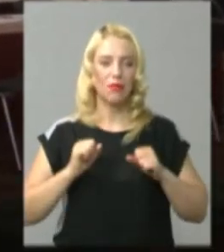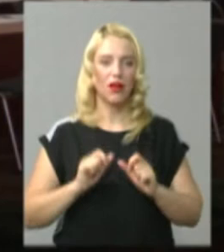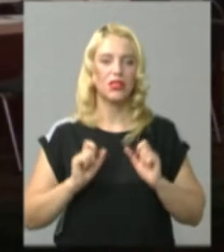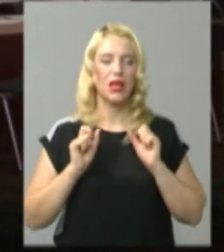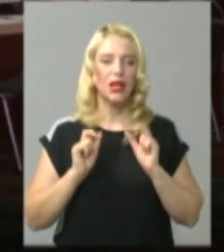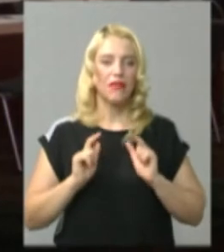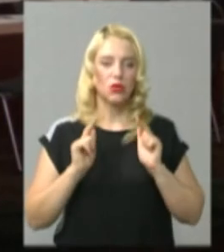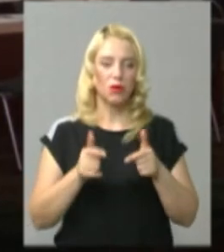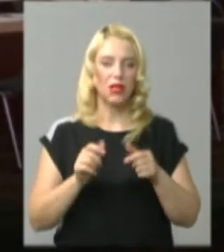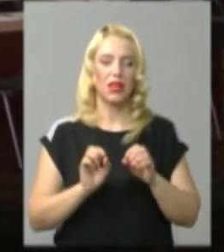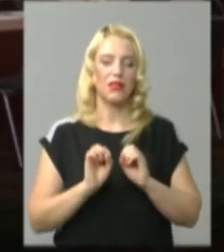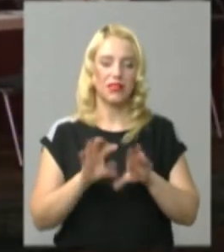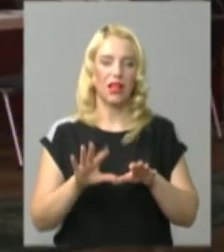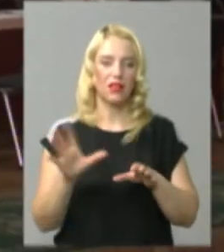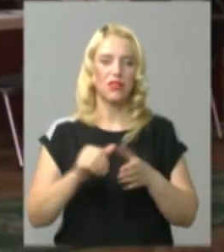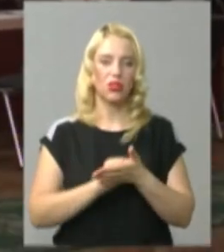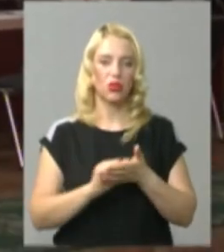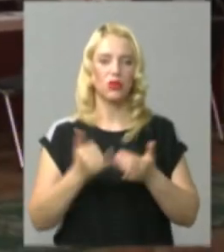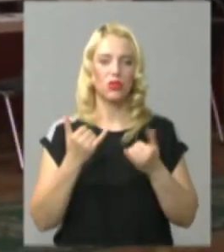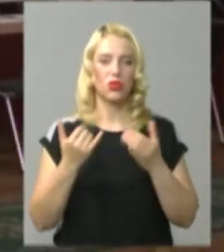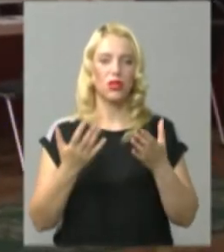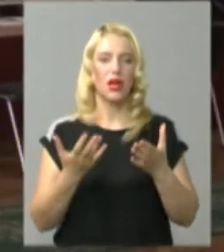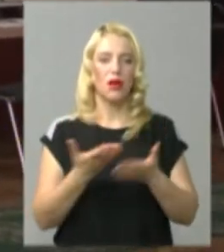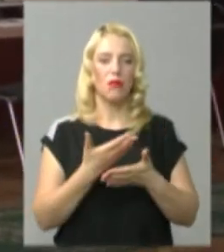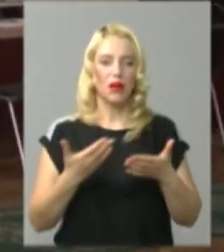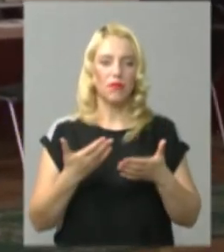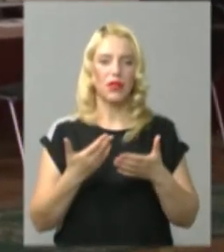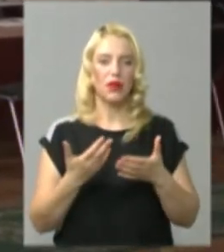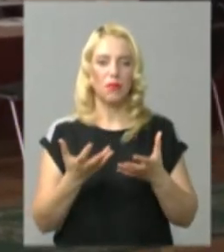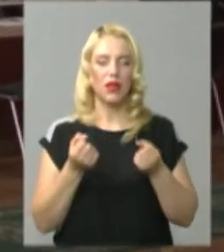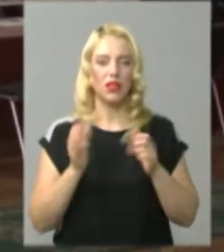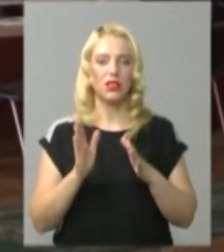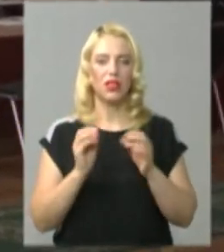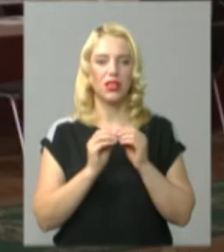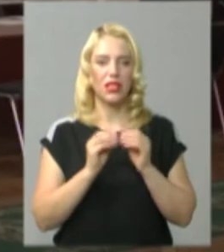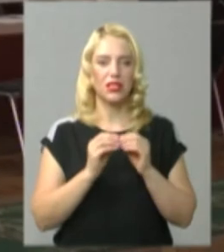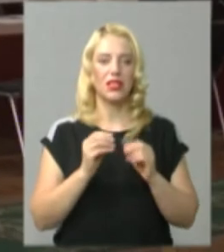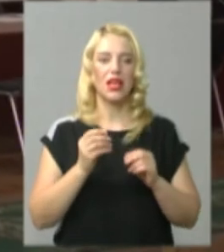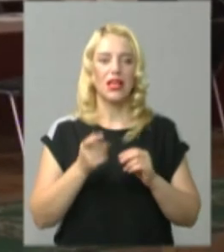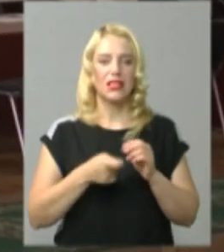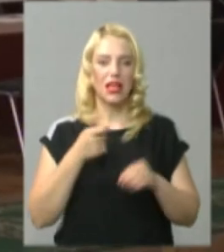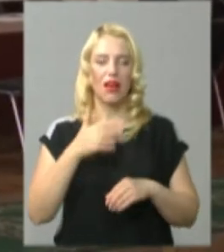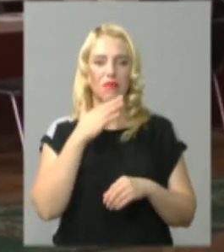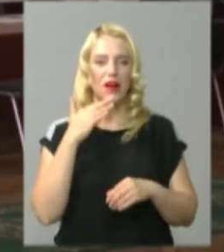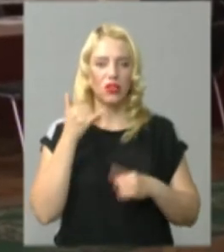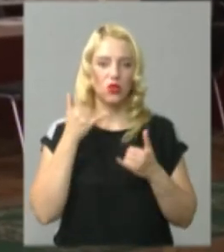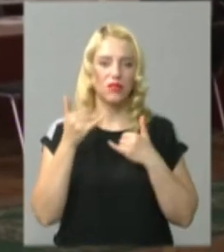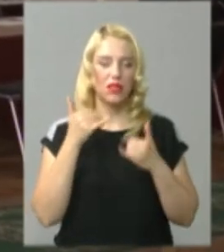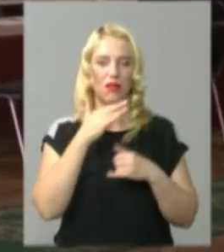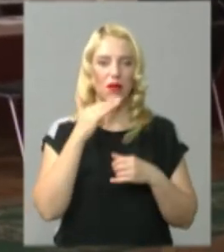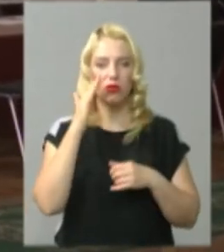заяви. Тому на сьогодні ми отримали поки що тільки 10 заяв, але багато дзвінків і багато батьків